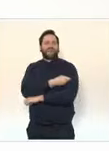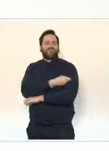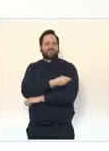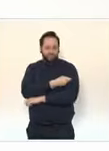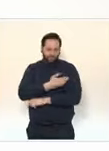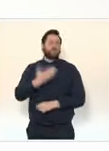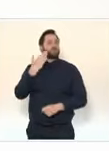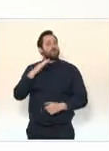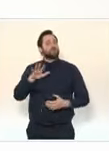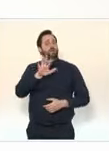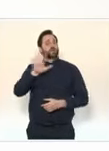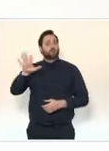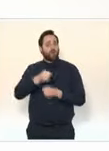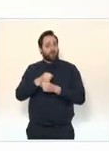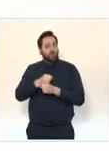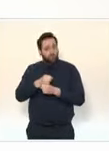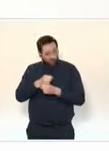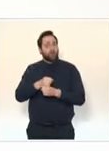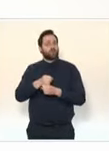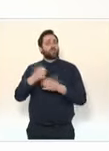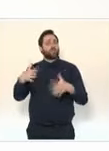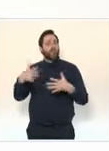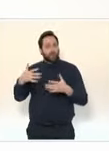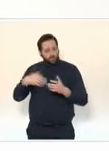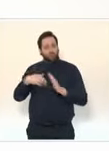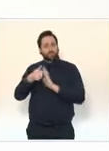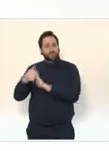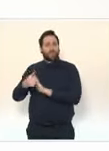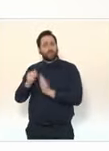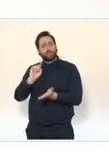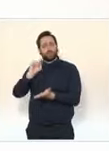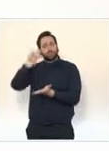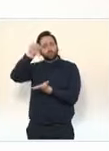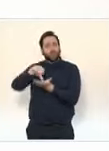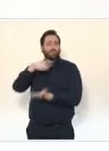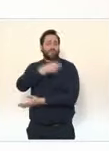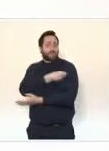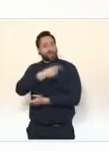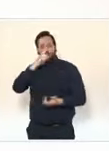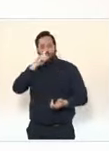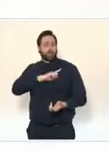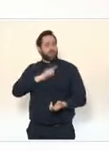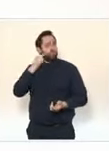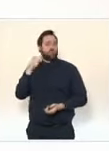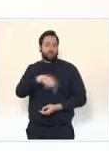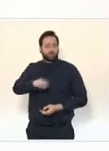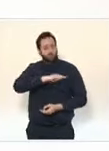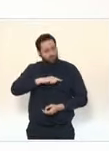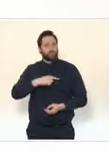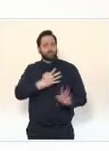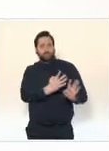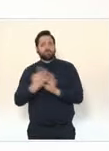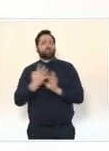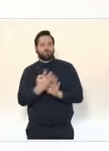a été rappelé pour l'objet de centres de vaccination dédiés. C'est vrai aussi d'ailleurs pour les forces de police. Et donc, ce système continue. Il continuera le week-end prochain.